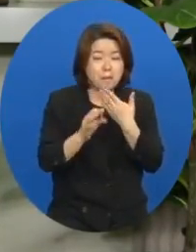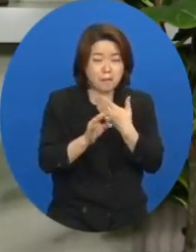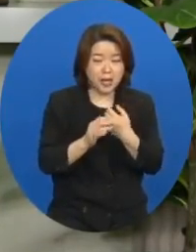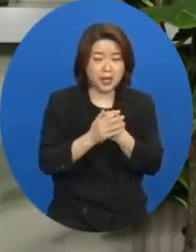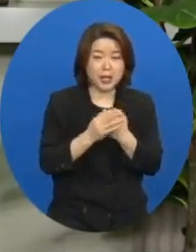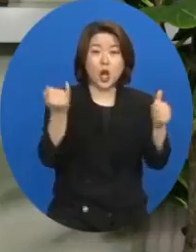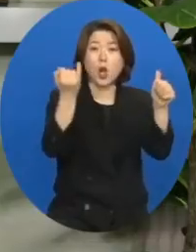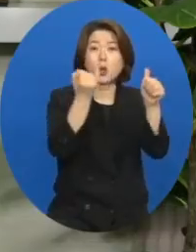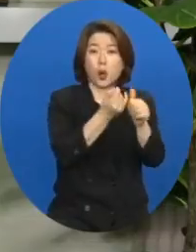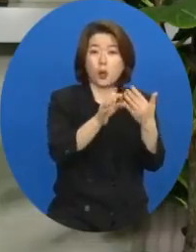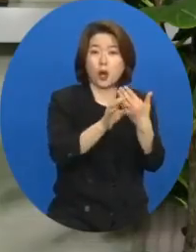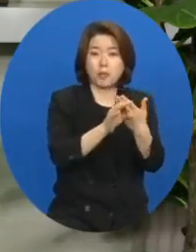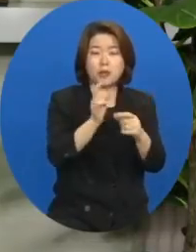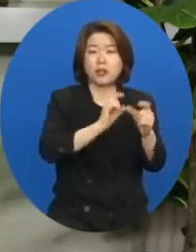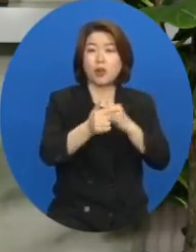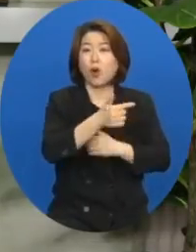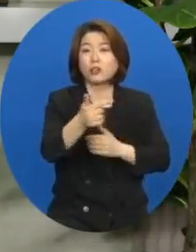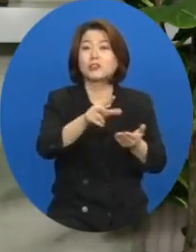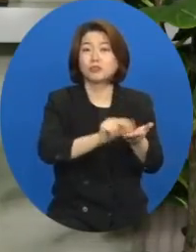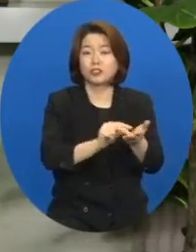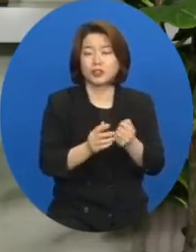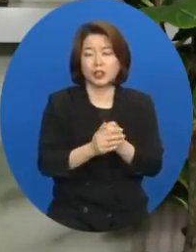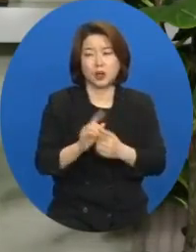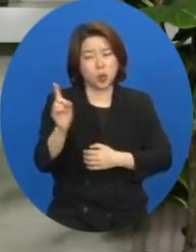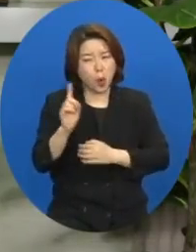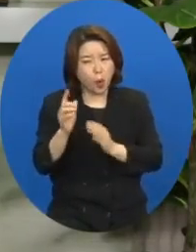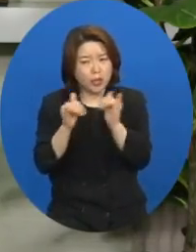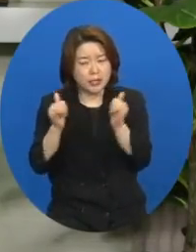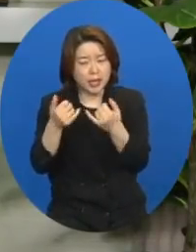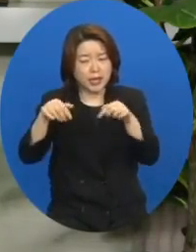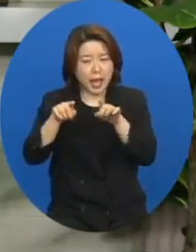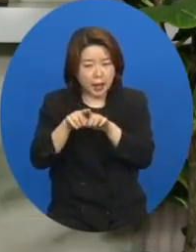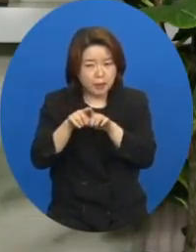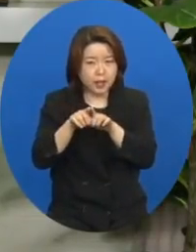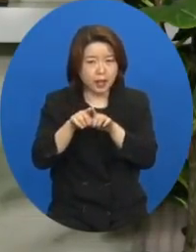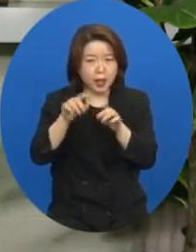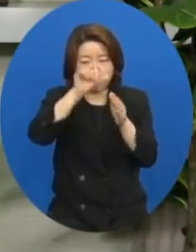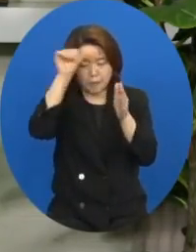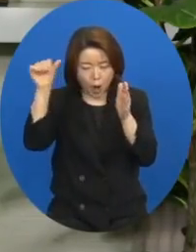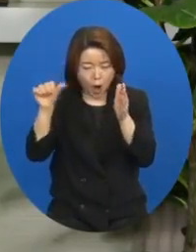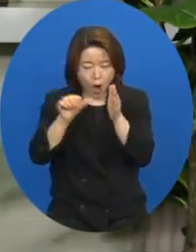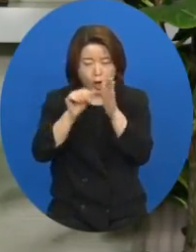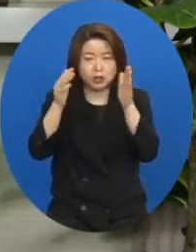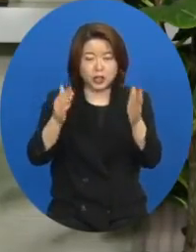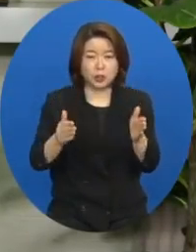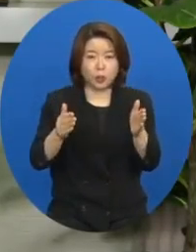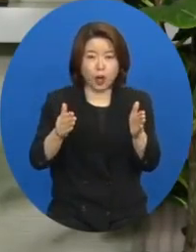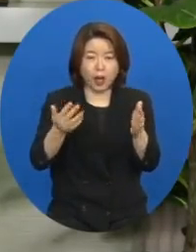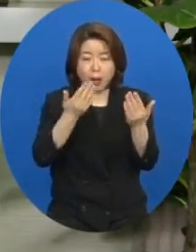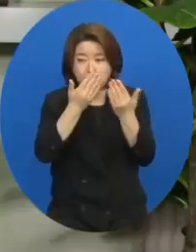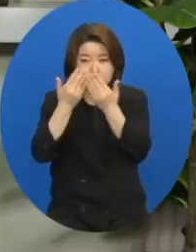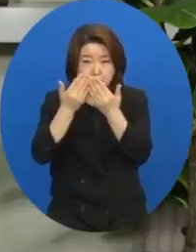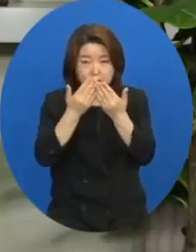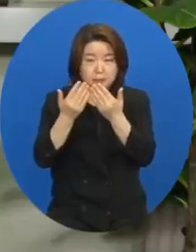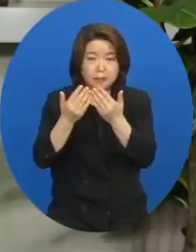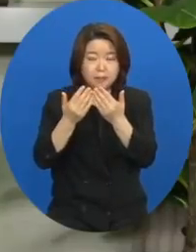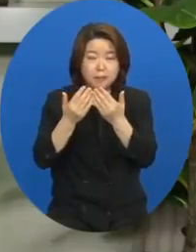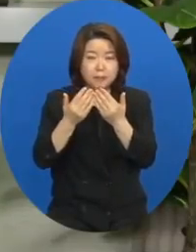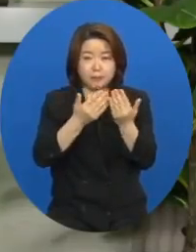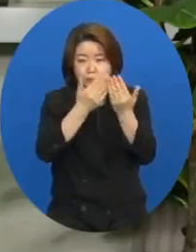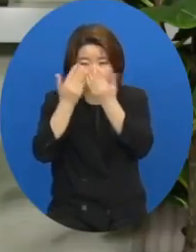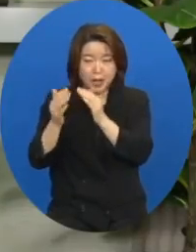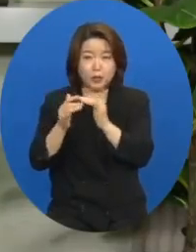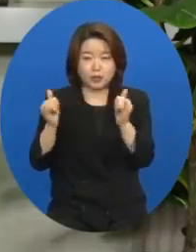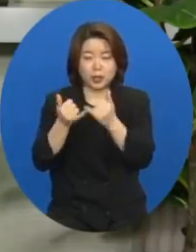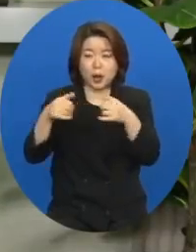문제겠죠. 어떤 사람과 평생을 함께 배우자로 그를 동행하며 산다는